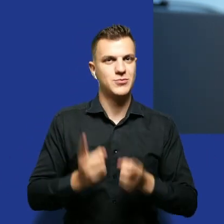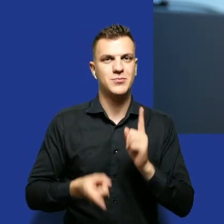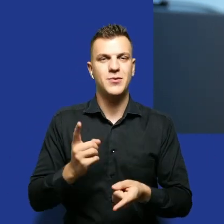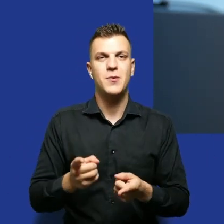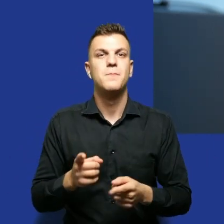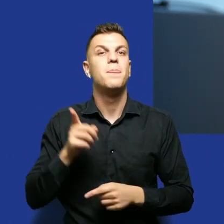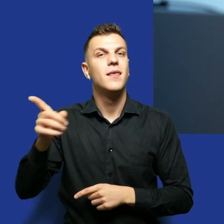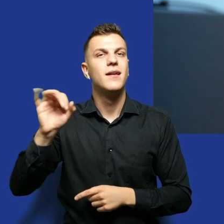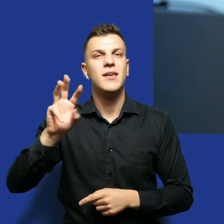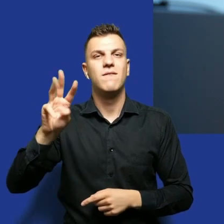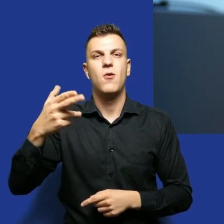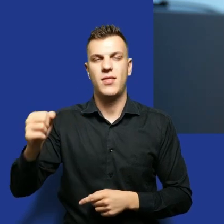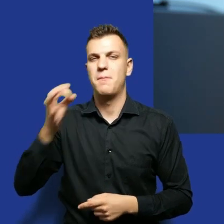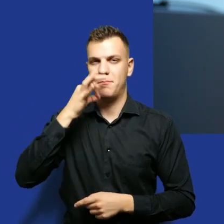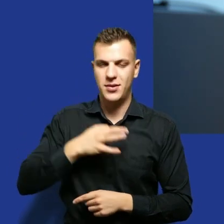zasugerowała Iwona.